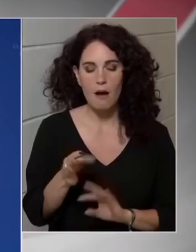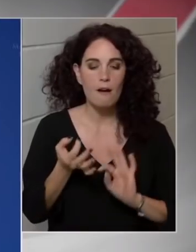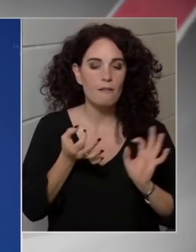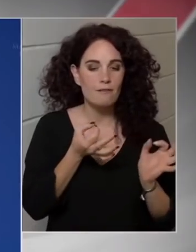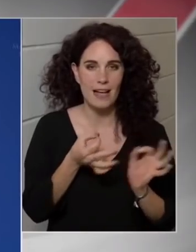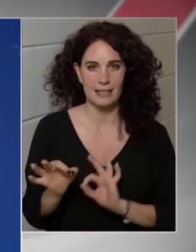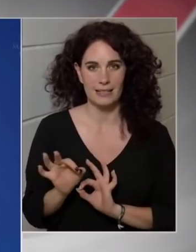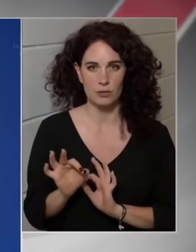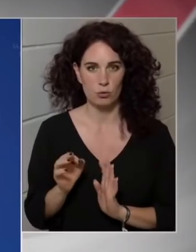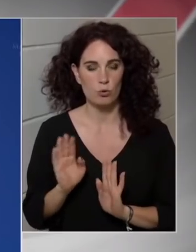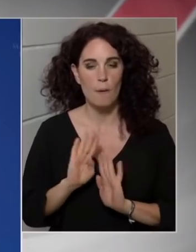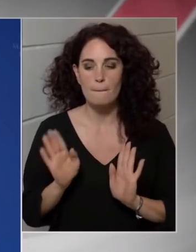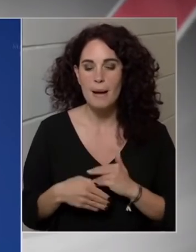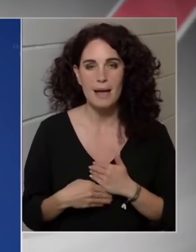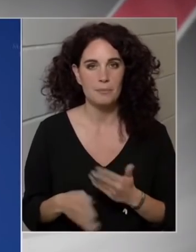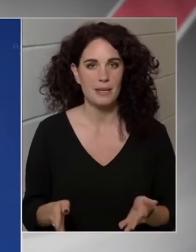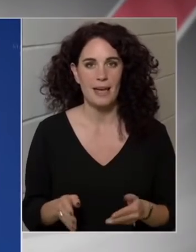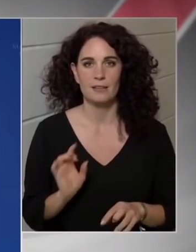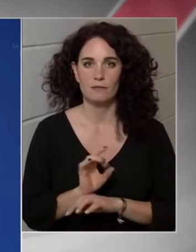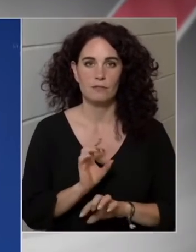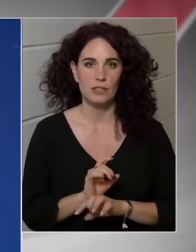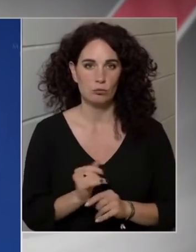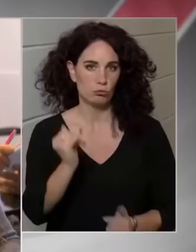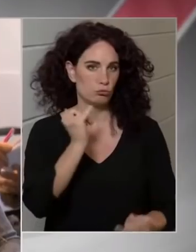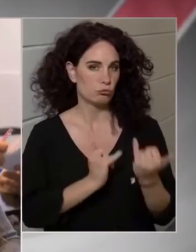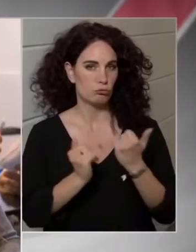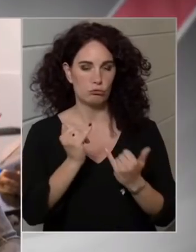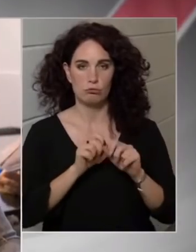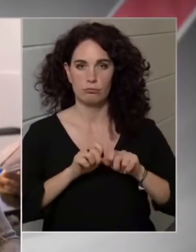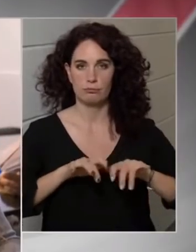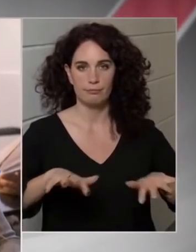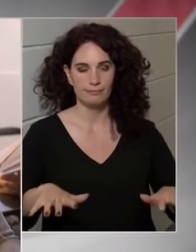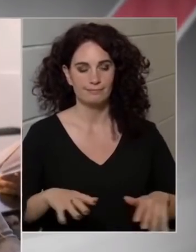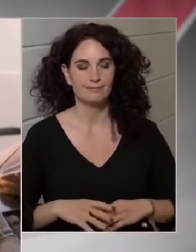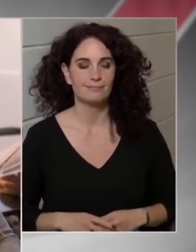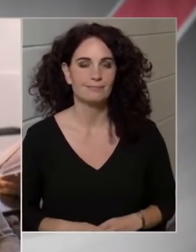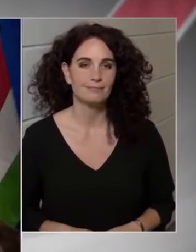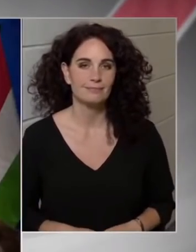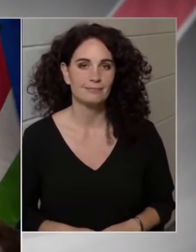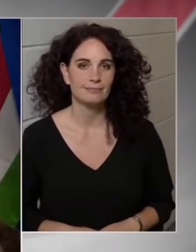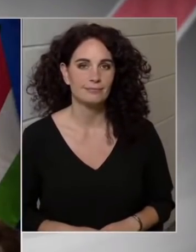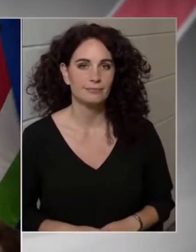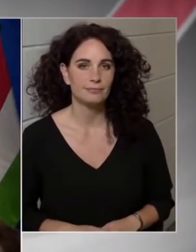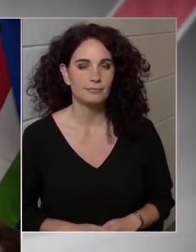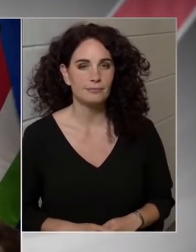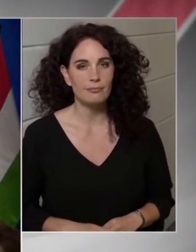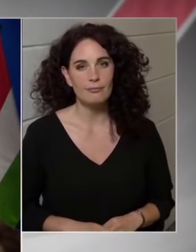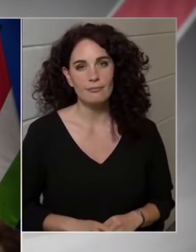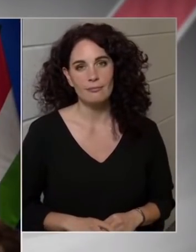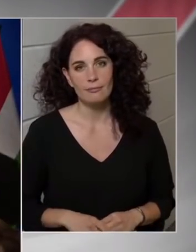üti fel a fejét, bárhol a világon. Köszönöm a lehetőséget. Népszava.